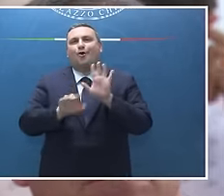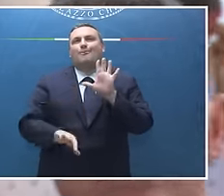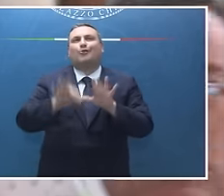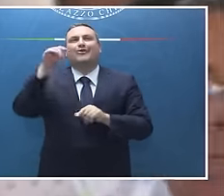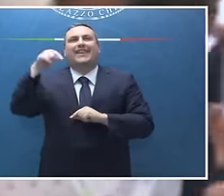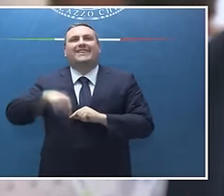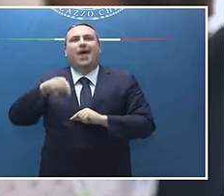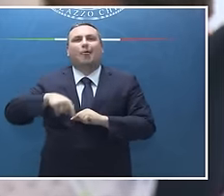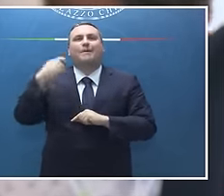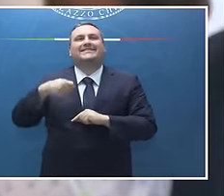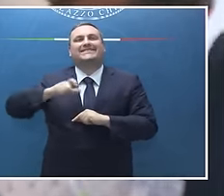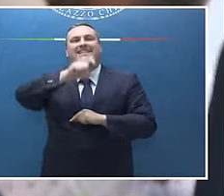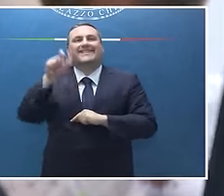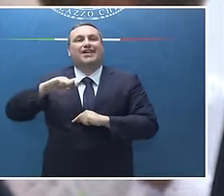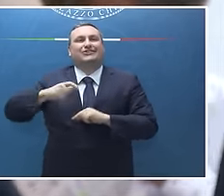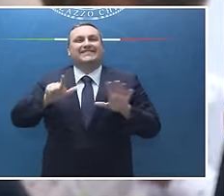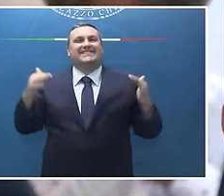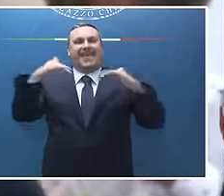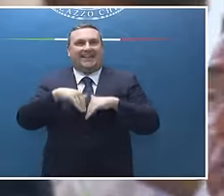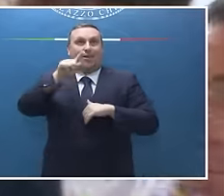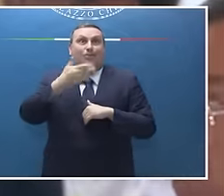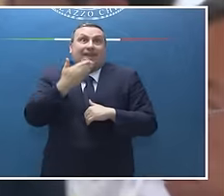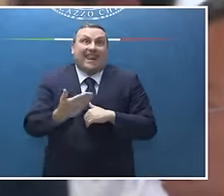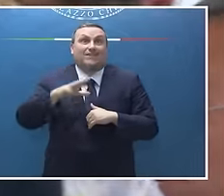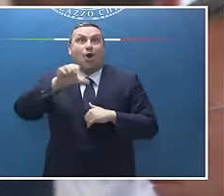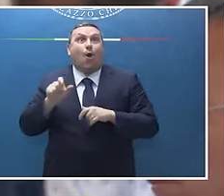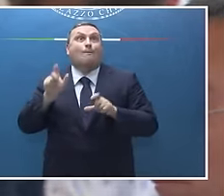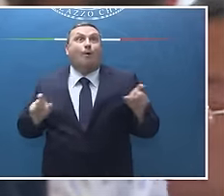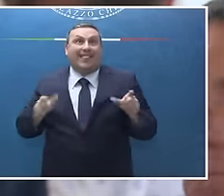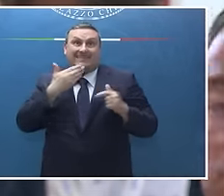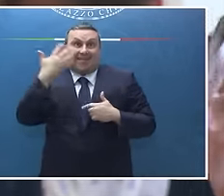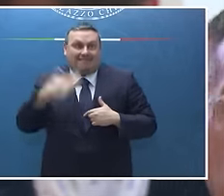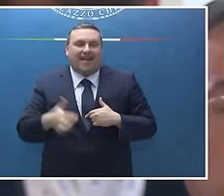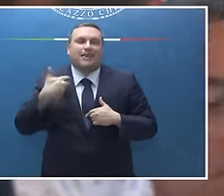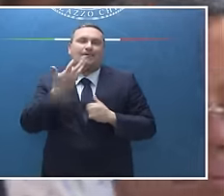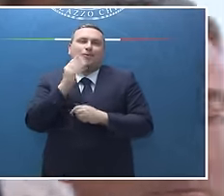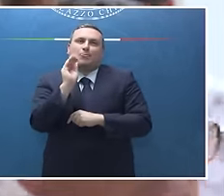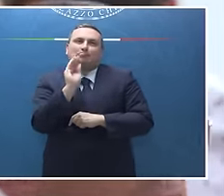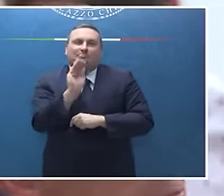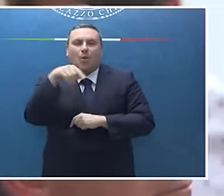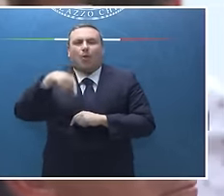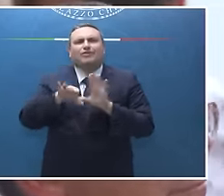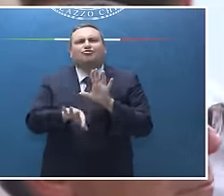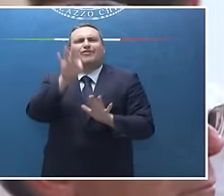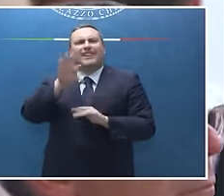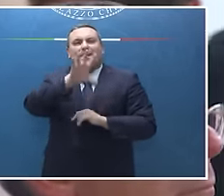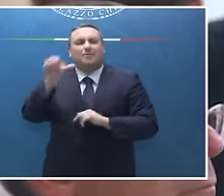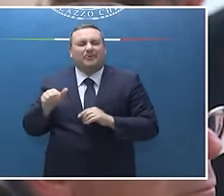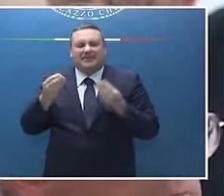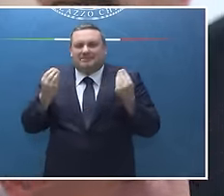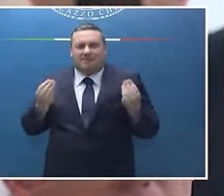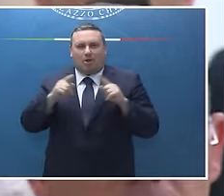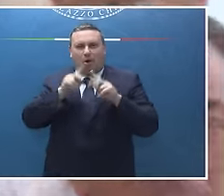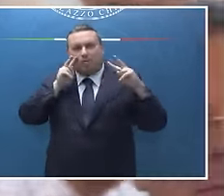Presidenza italiana. Poco fa anche ringraziato i pugliesi, le chiedo comunque un bilancio di questa scelta sotto i vari profili